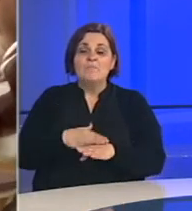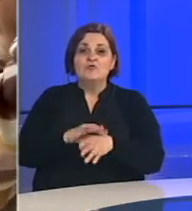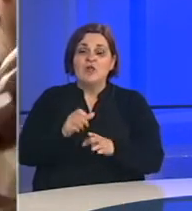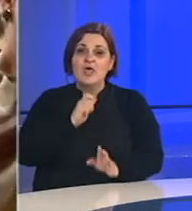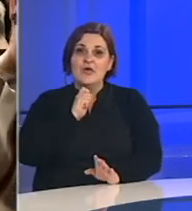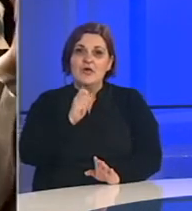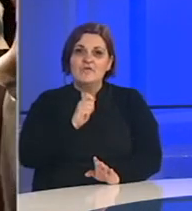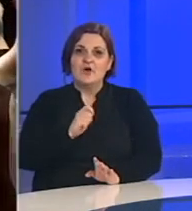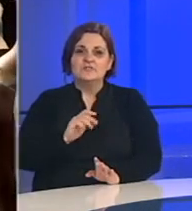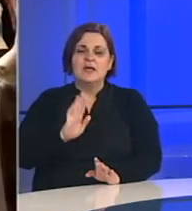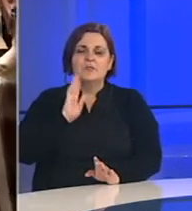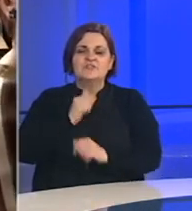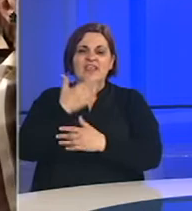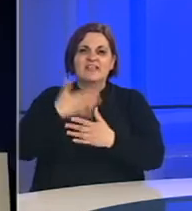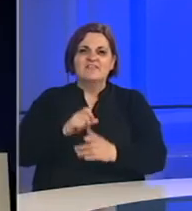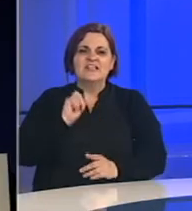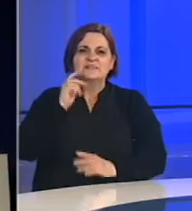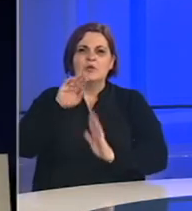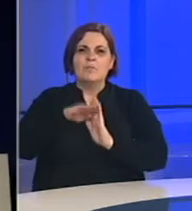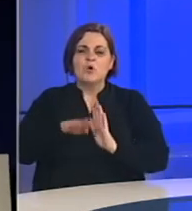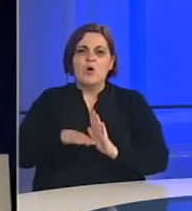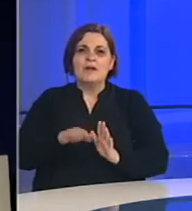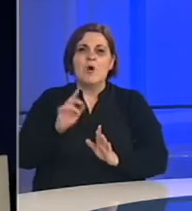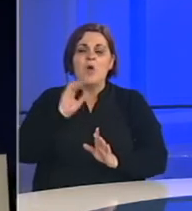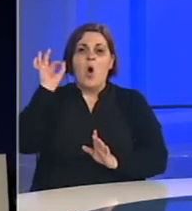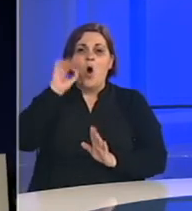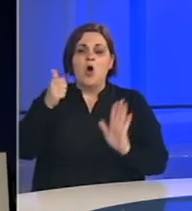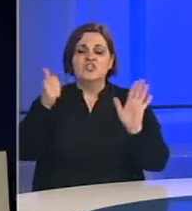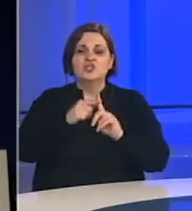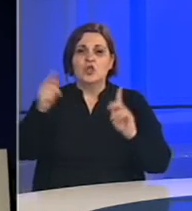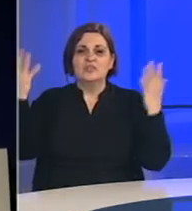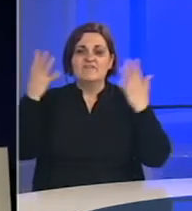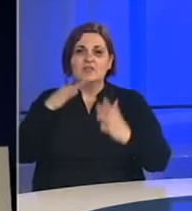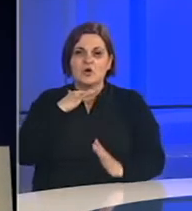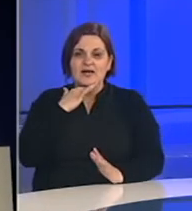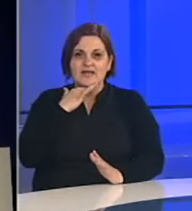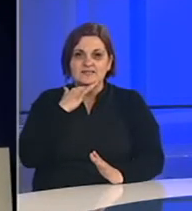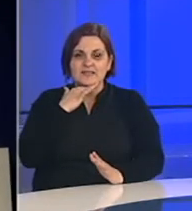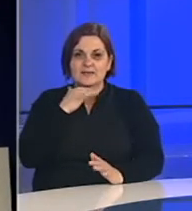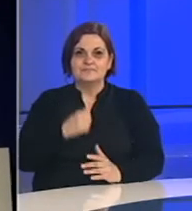voditelji BHT1 svakodnevno emituje program namjenjen osnovcima od šestog do devetog razreda.